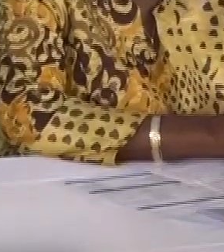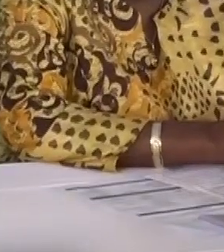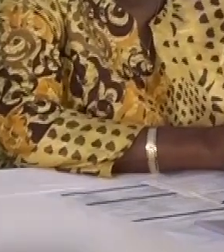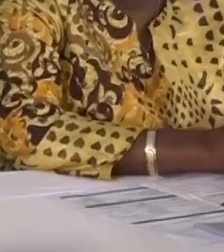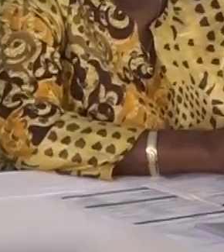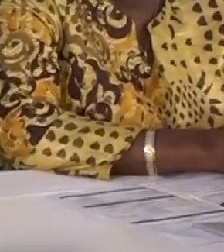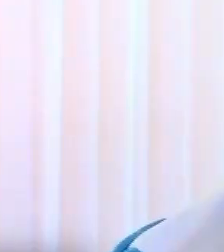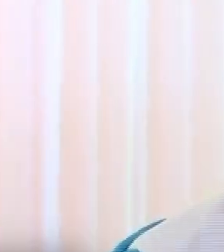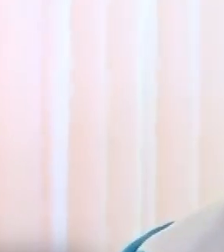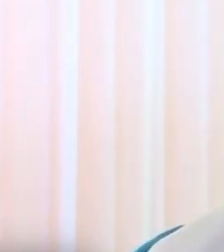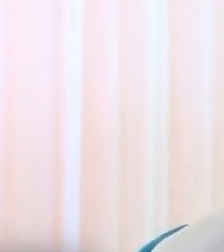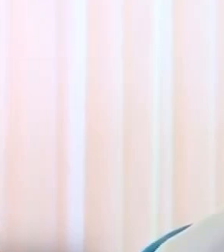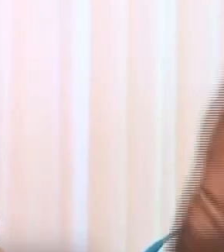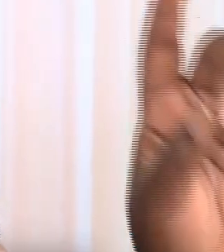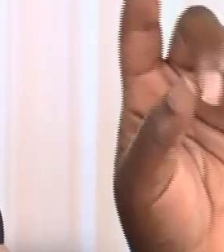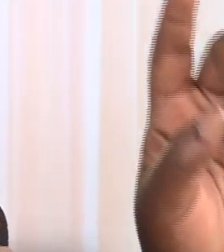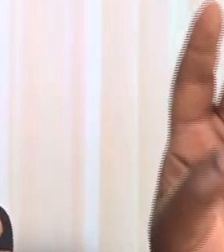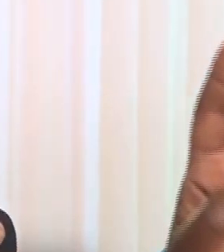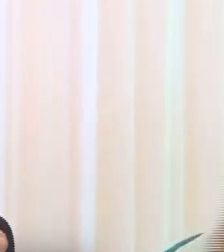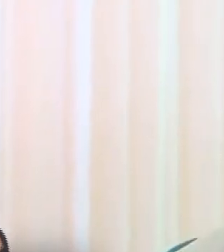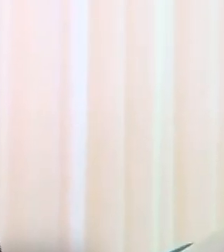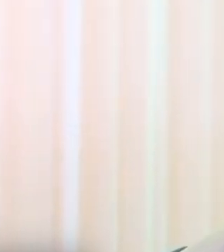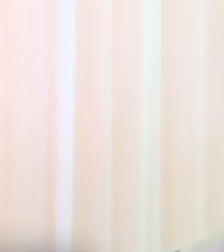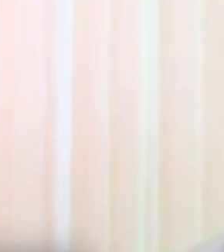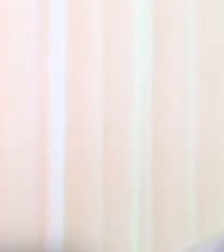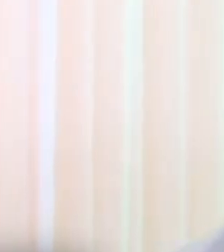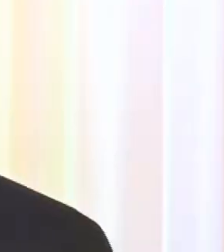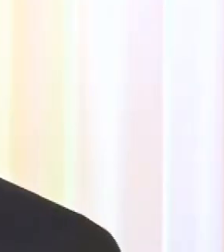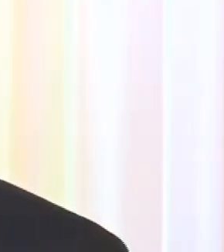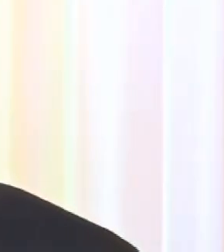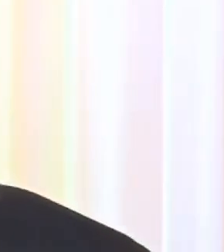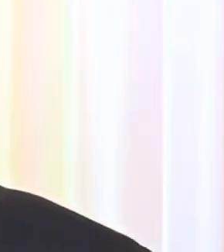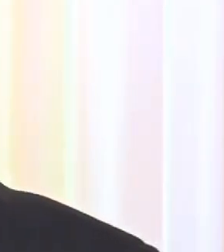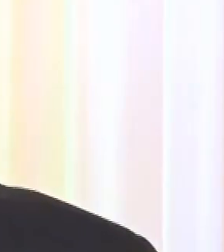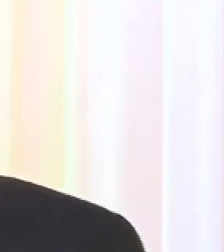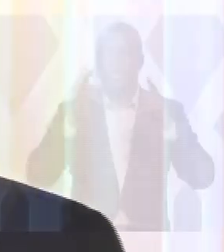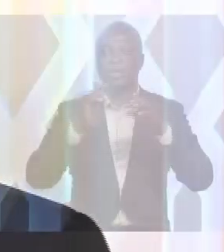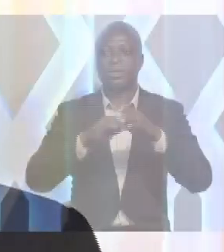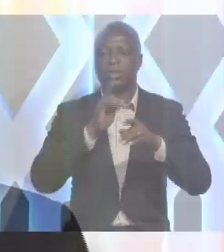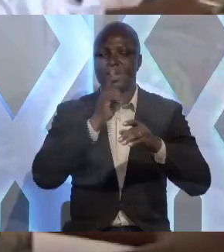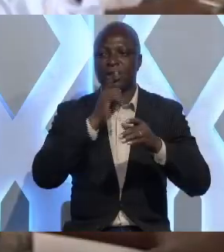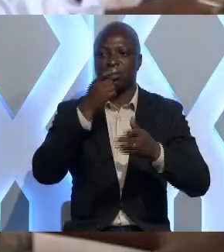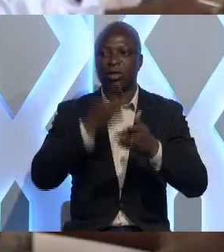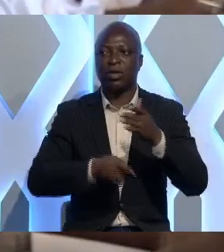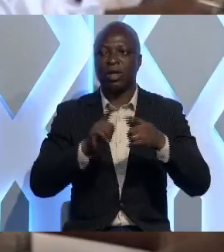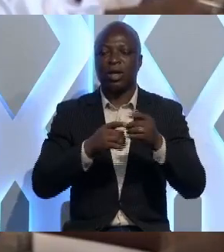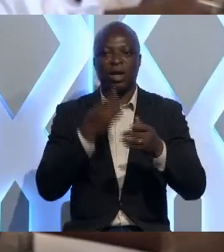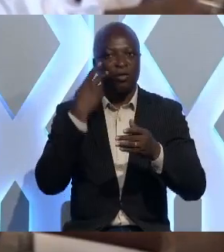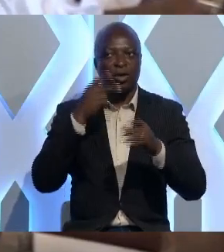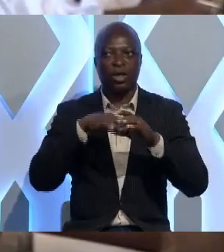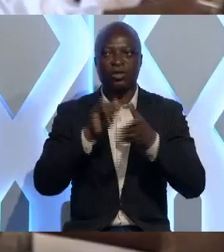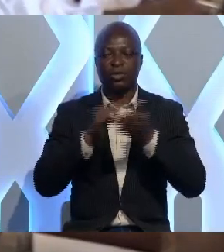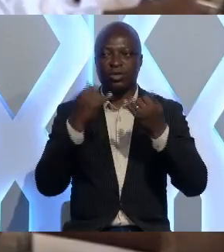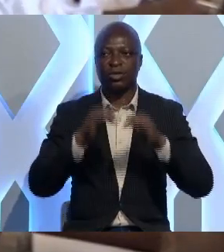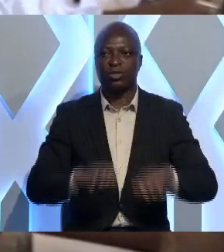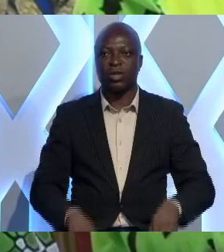Une occasion pour ceux qui se démarquent dans leur domaine par l'excellence d'être primés à découvrir dans cette